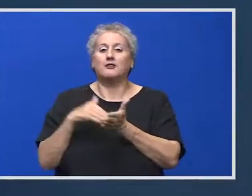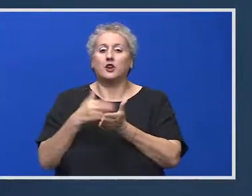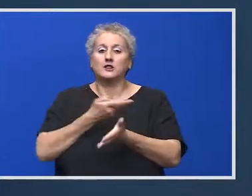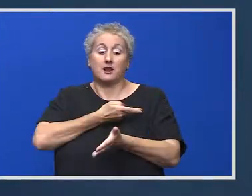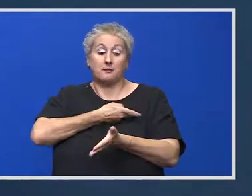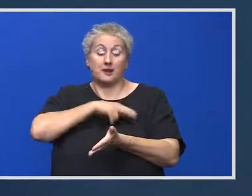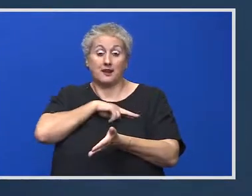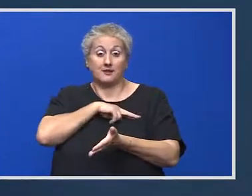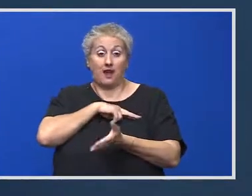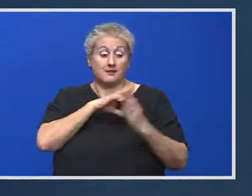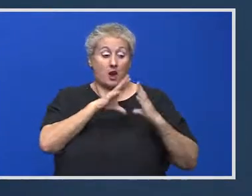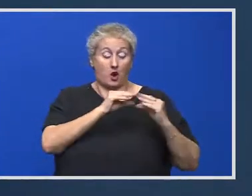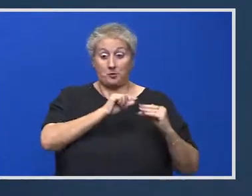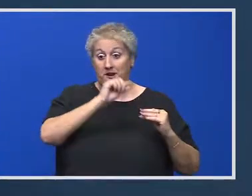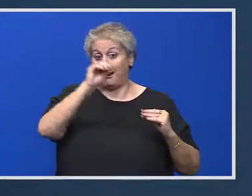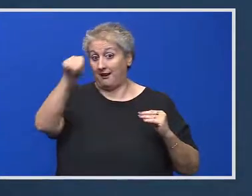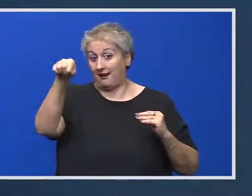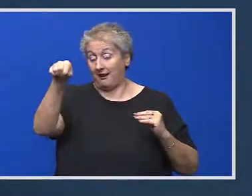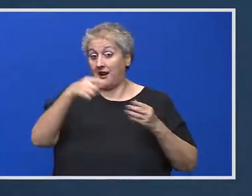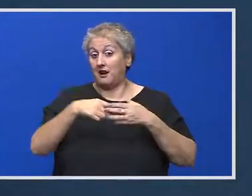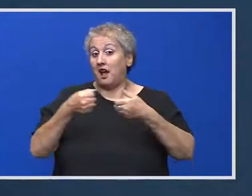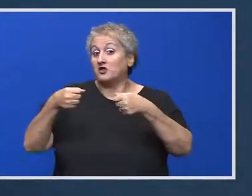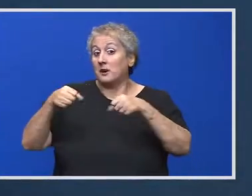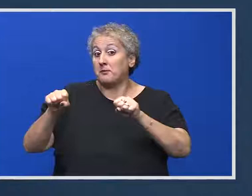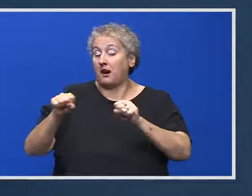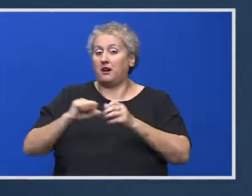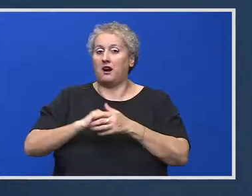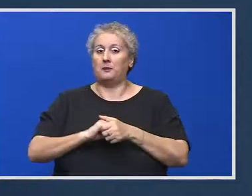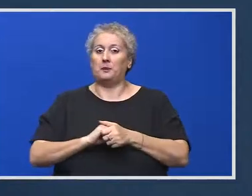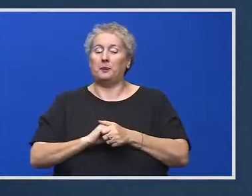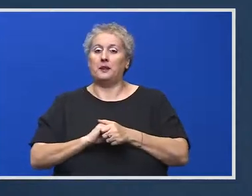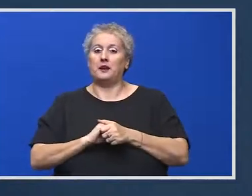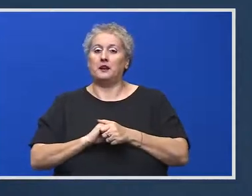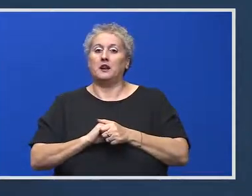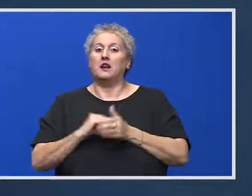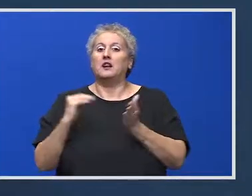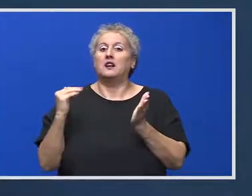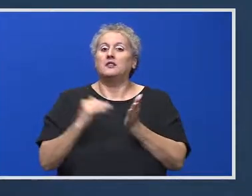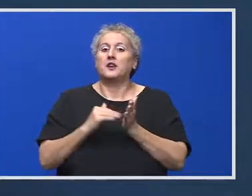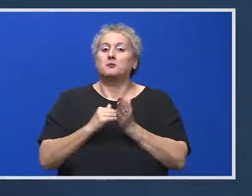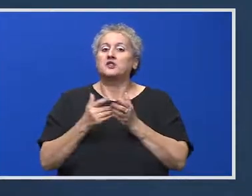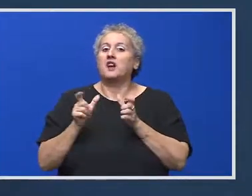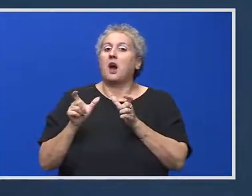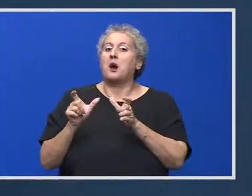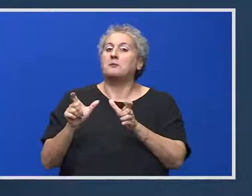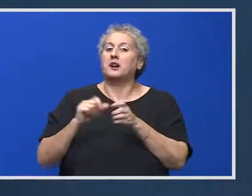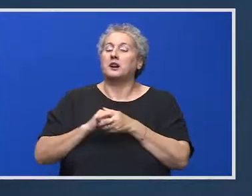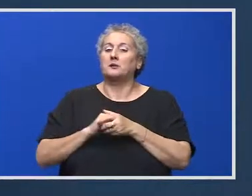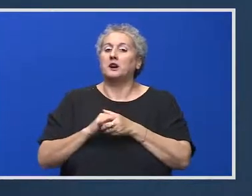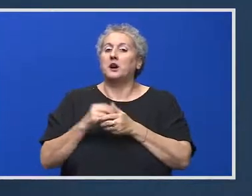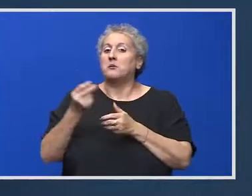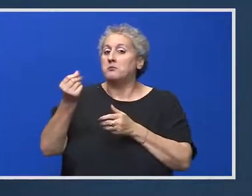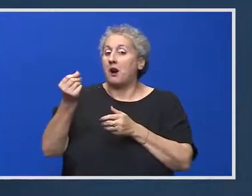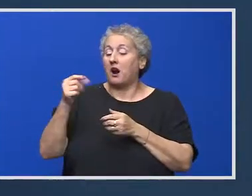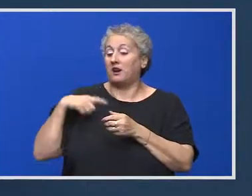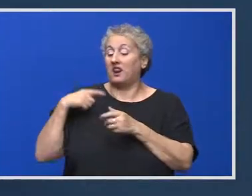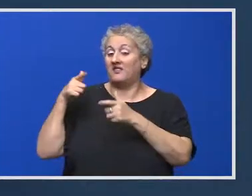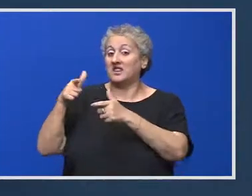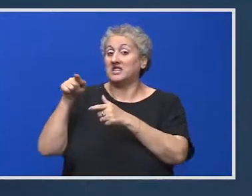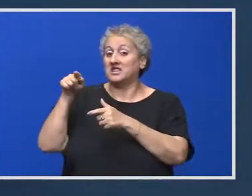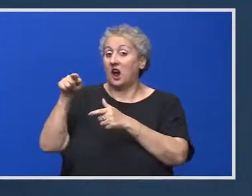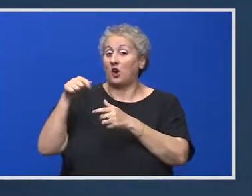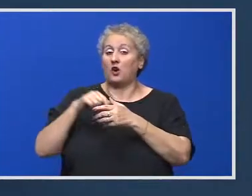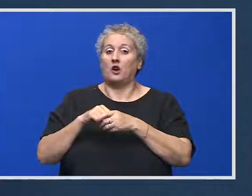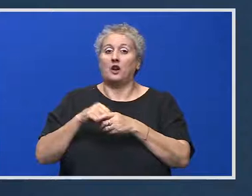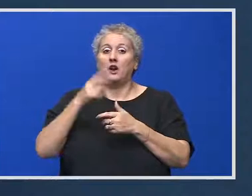reprezentati și de aceea este un reprezentant al României în această bancă. Trebuie să apărăm investiția pe care o avem acolo, să vedem ce decizii se iau în